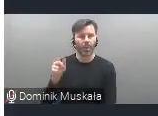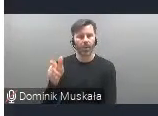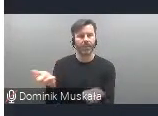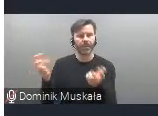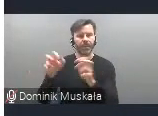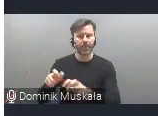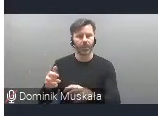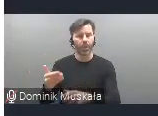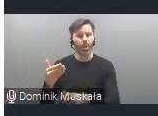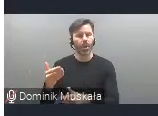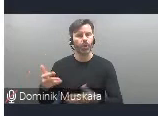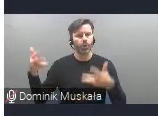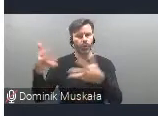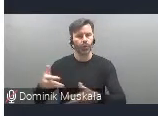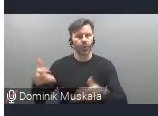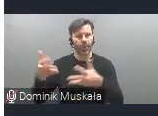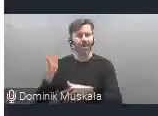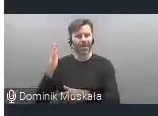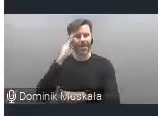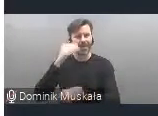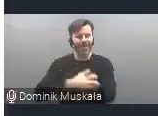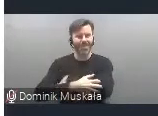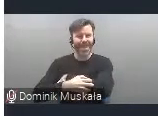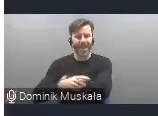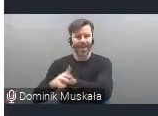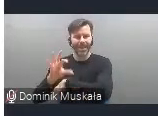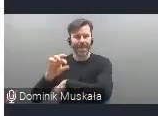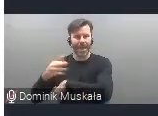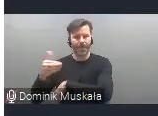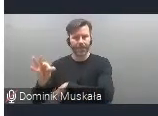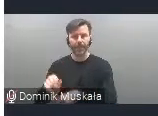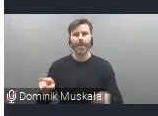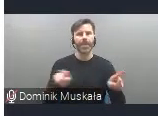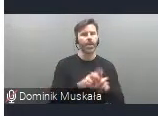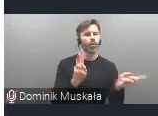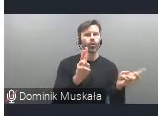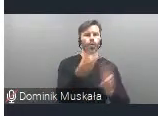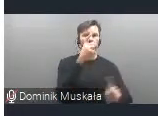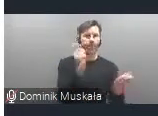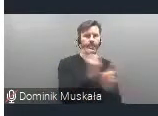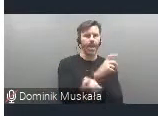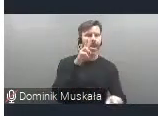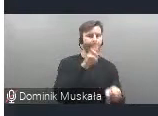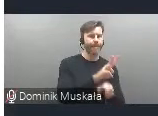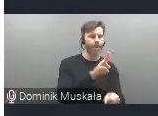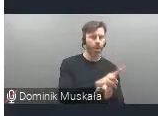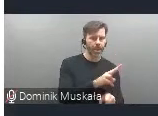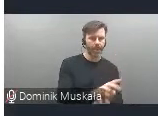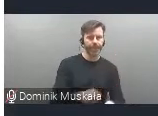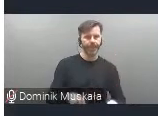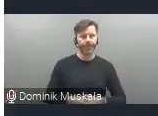Mieszkańców Slumsów, Shigeru Ban, architekt z Japonii i także spozał Unii Europejskiej jest Norweszka, Gina Gilbert,